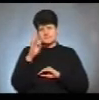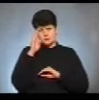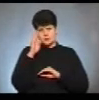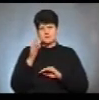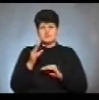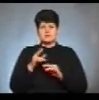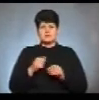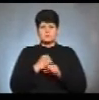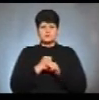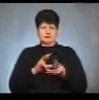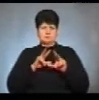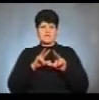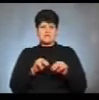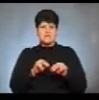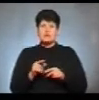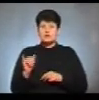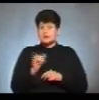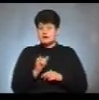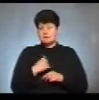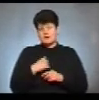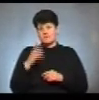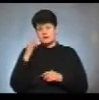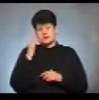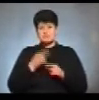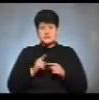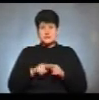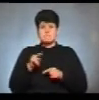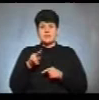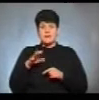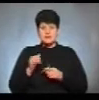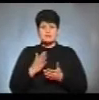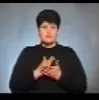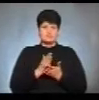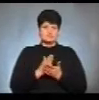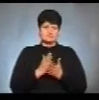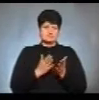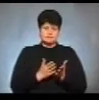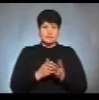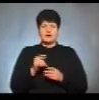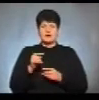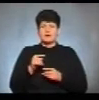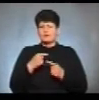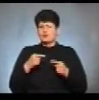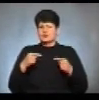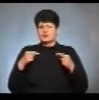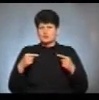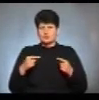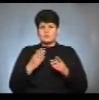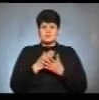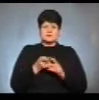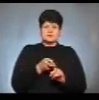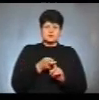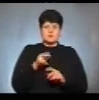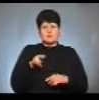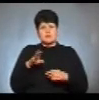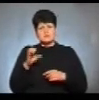пласту присягу, і відтоді ми рахуємо цей пласт як існування. Будь хто, хто коли-небудь належив до пласту, або належить до